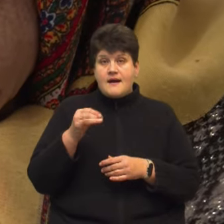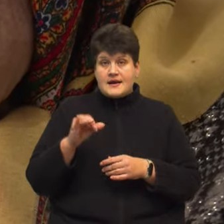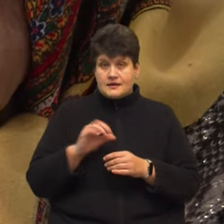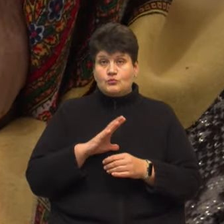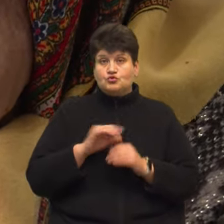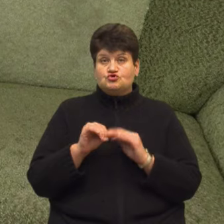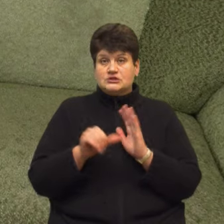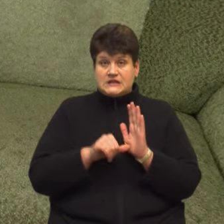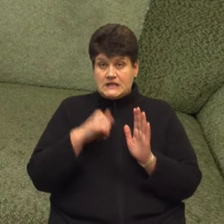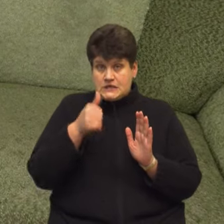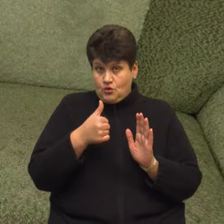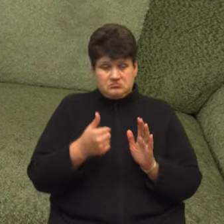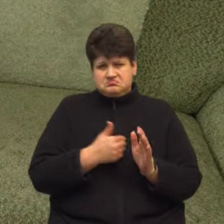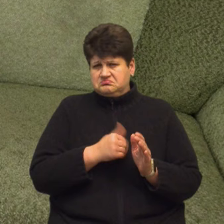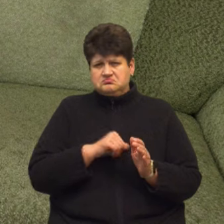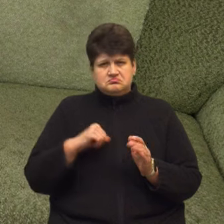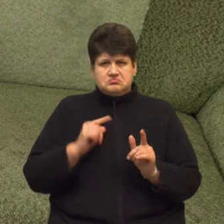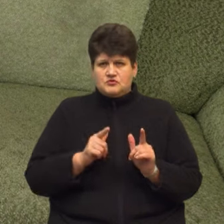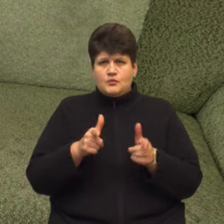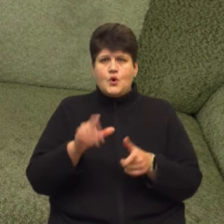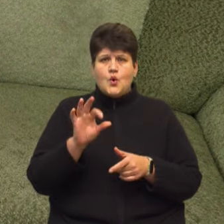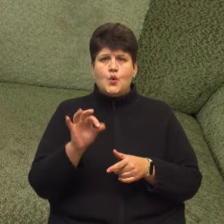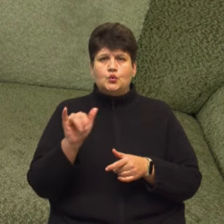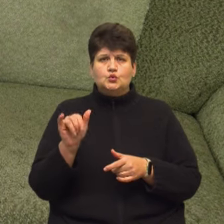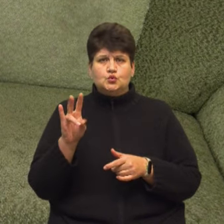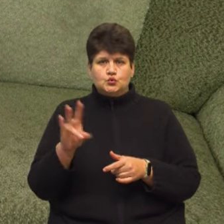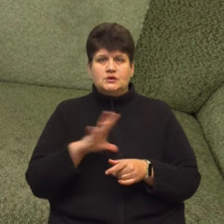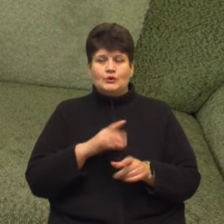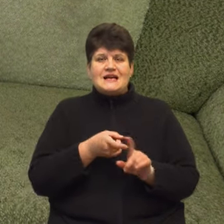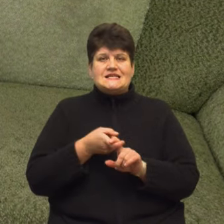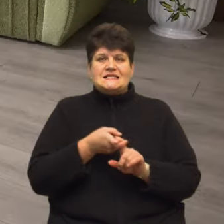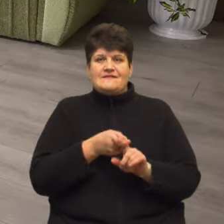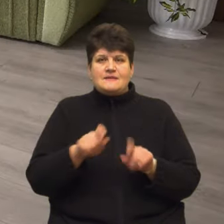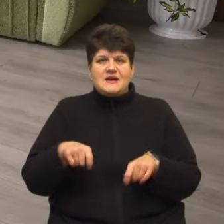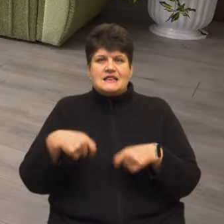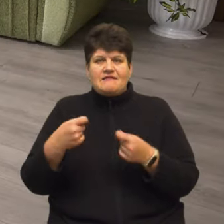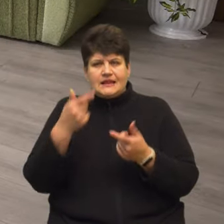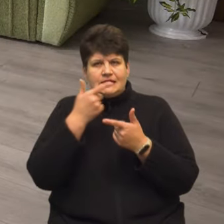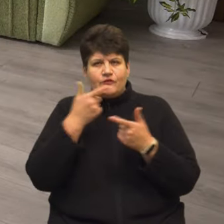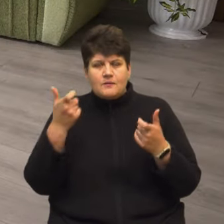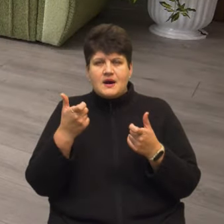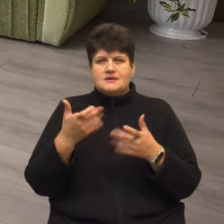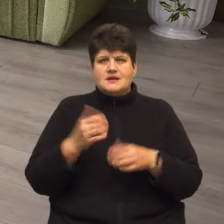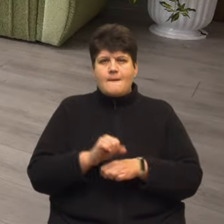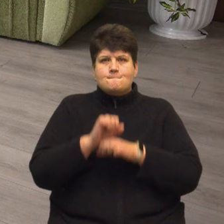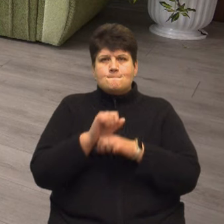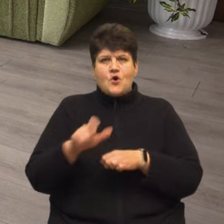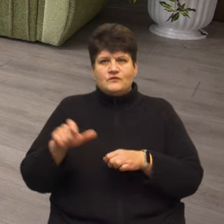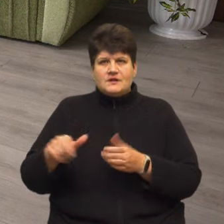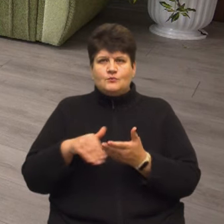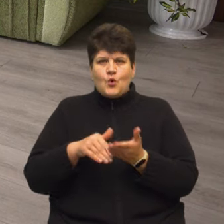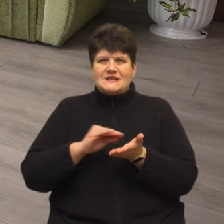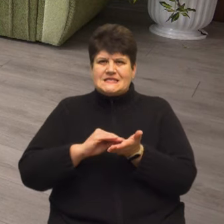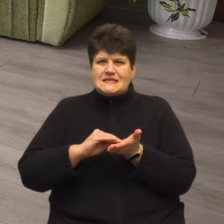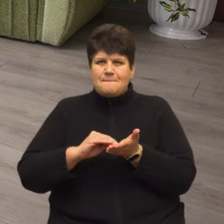років, вона добровільно вступила в ОУН і стала зв'язковою. Передавала інформацію для повстанців за допомогою записок,